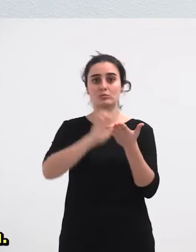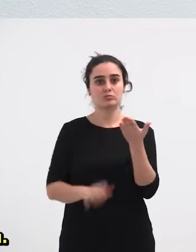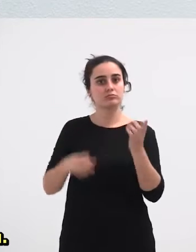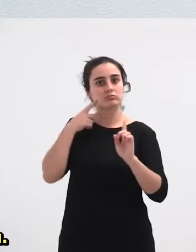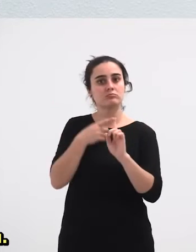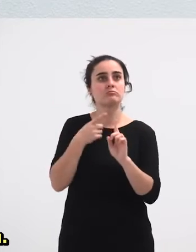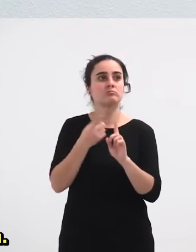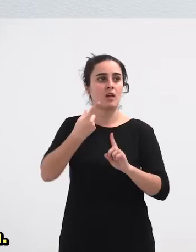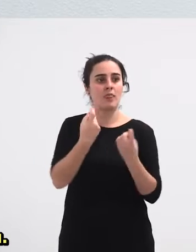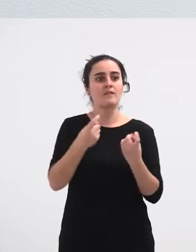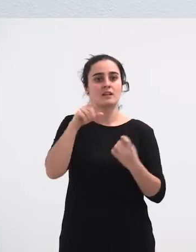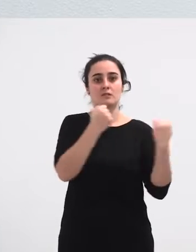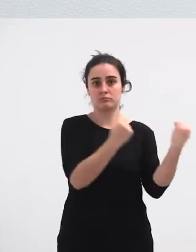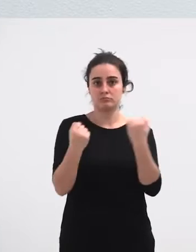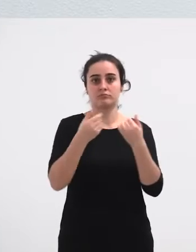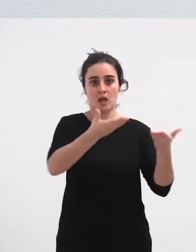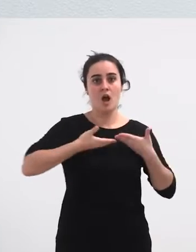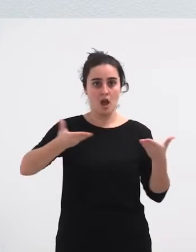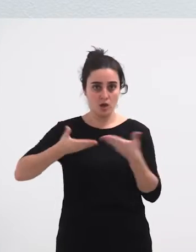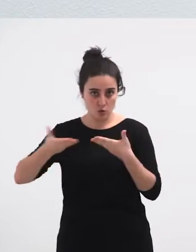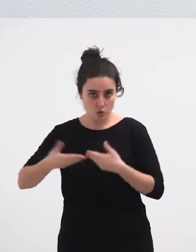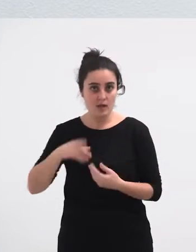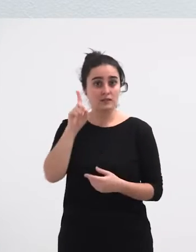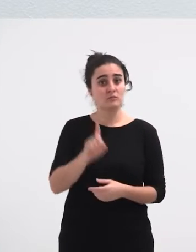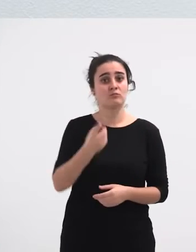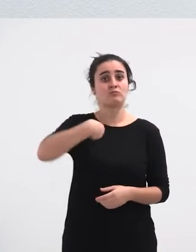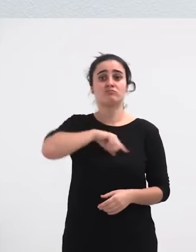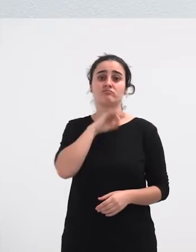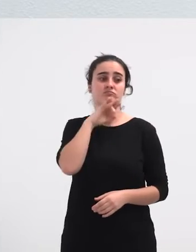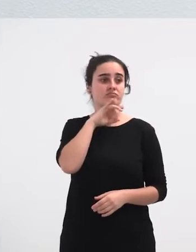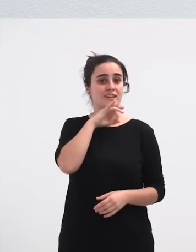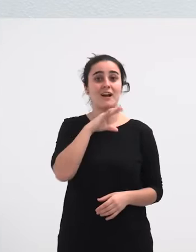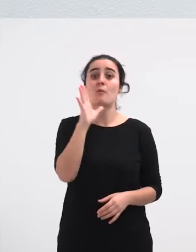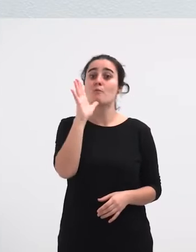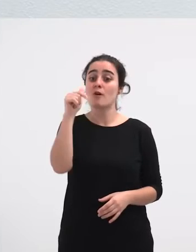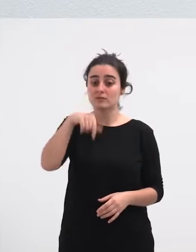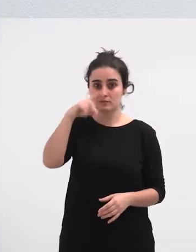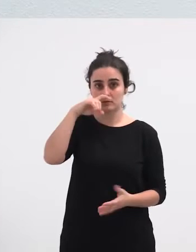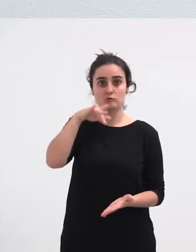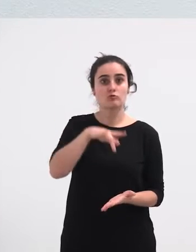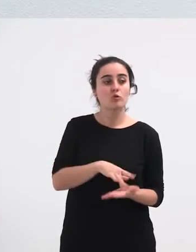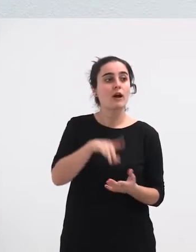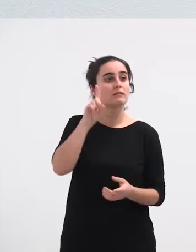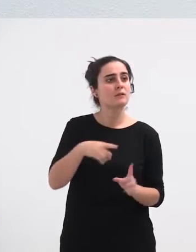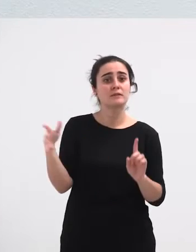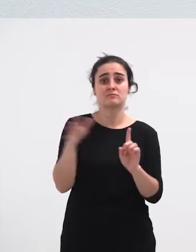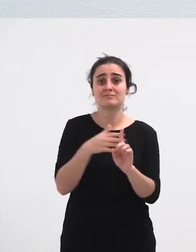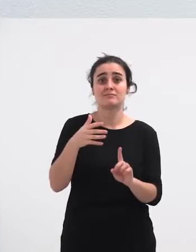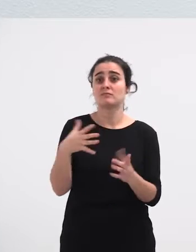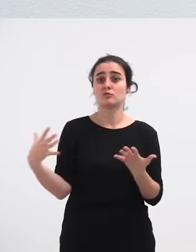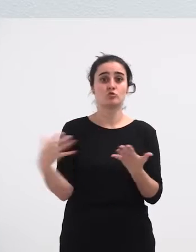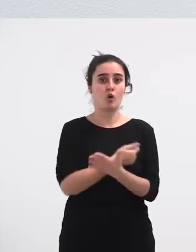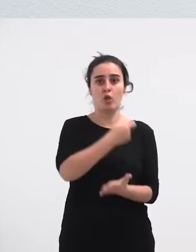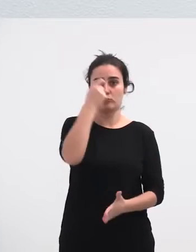askoren laguntza jaso dugu Eta oso posik gaude haorten gertatu diren eraso guztiak zigortu